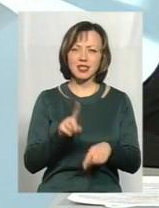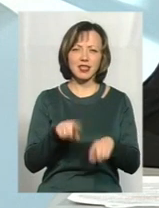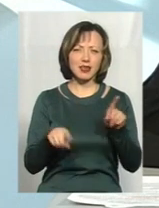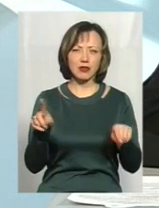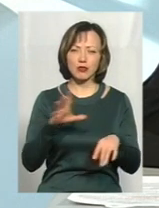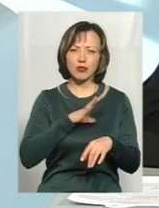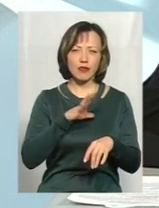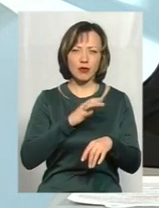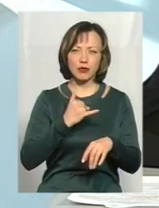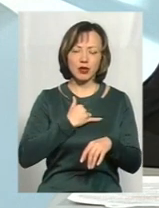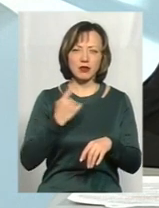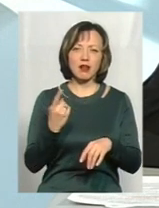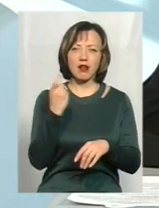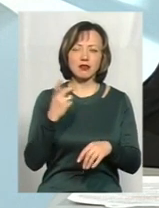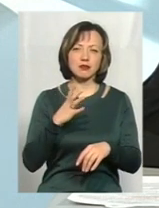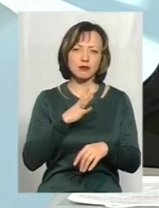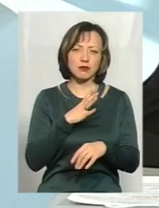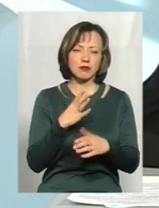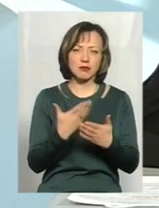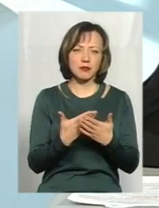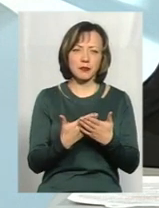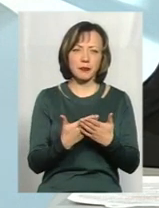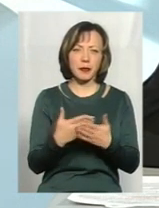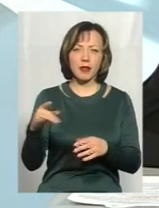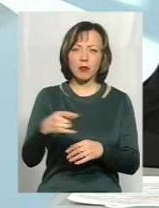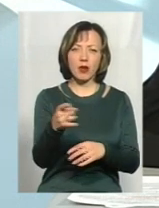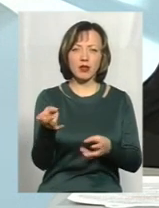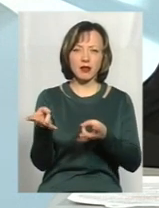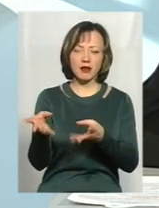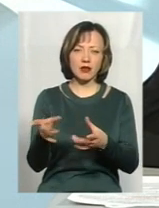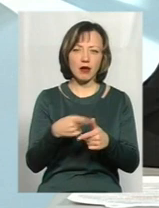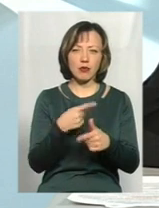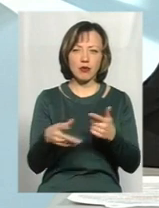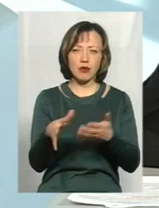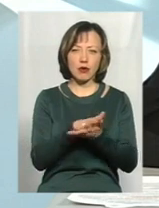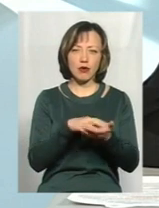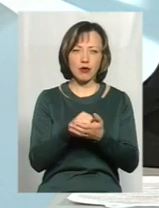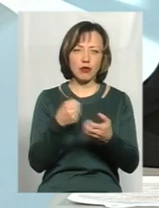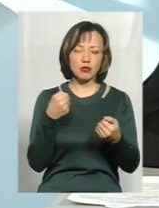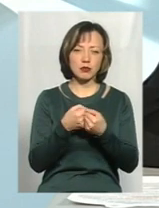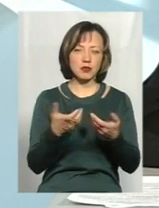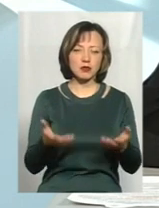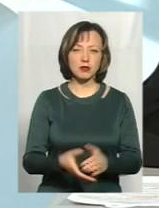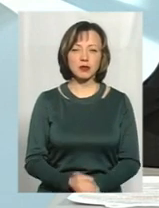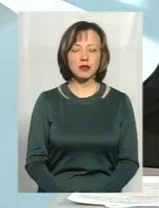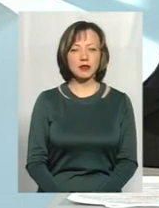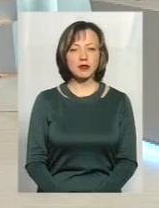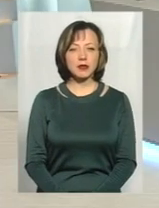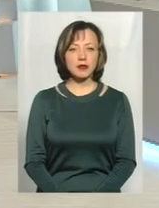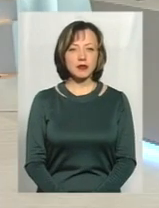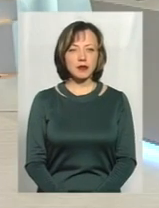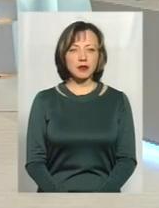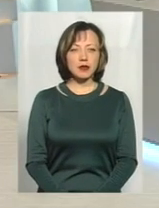буває. У нас один раз, мабуть, було. Покатались, кинули або розбили. Я зрозумію. Ну, а час,